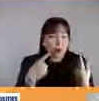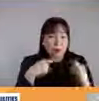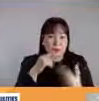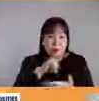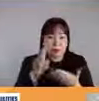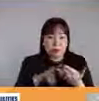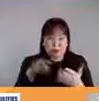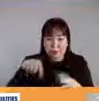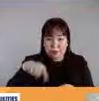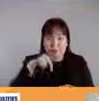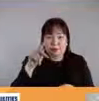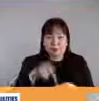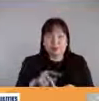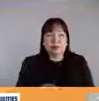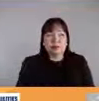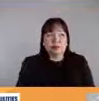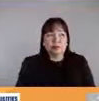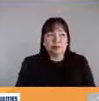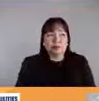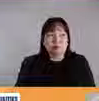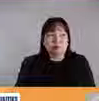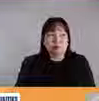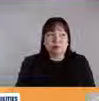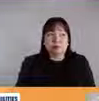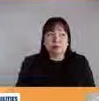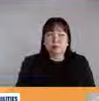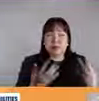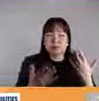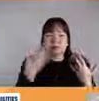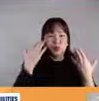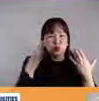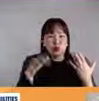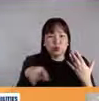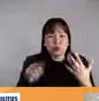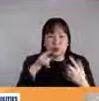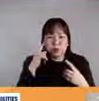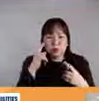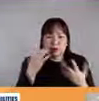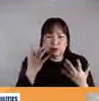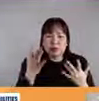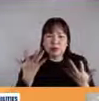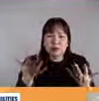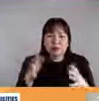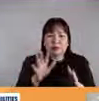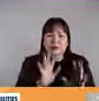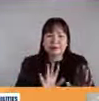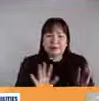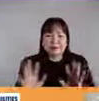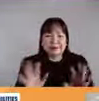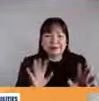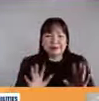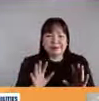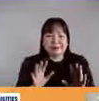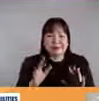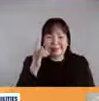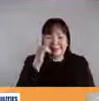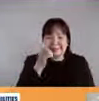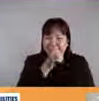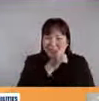Pilipinas siguro I don't know parang nagme-mellow na sa Sir Lauro kaya